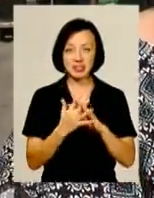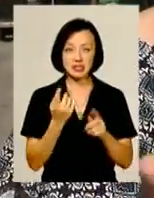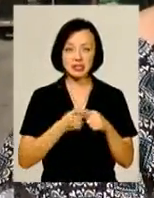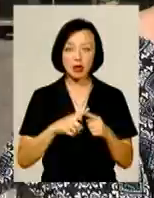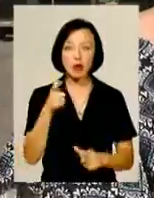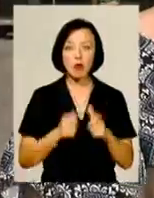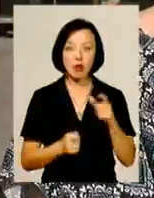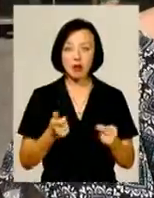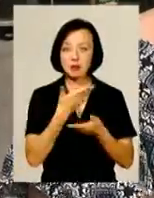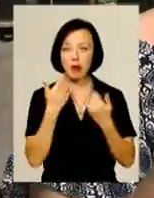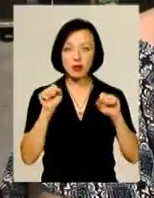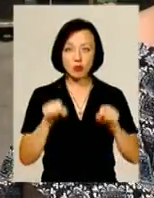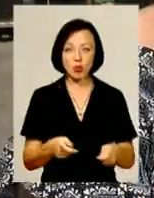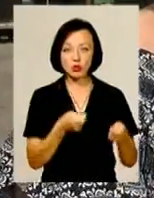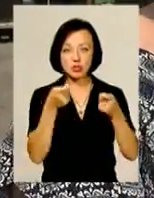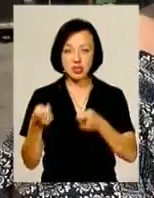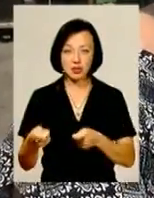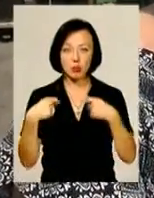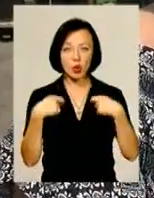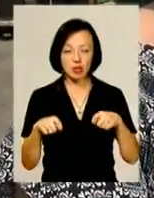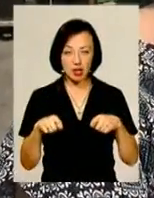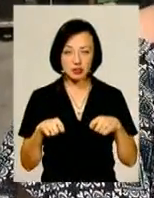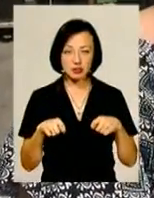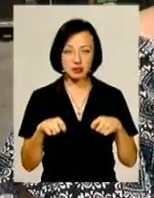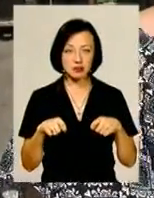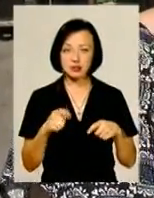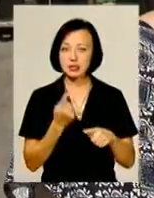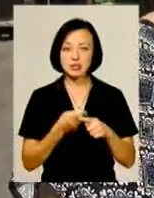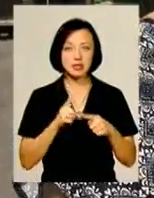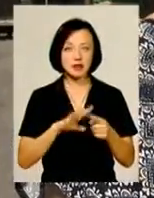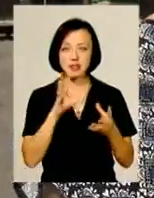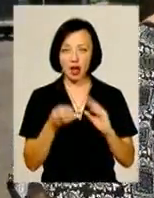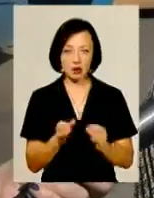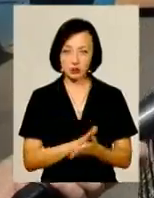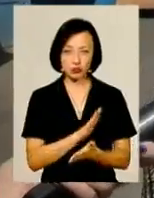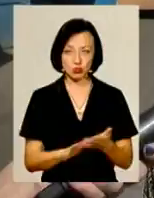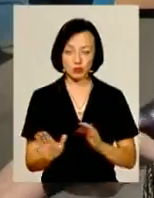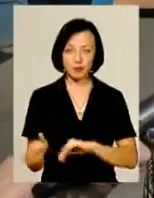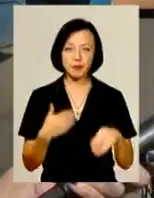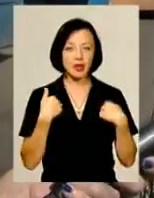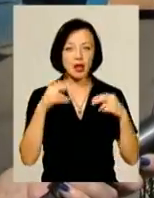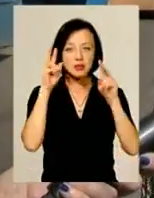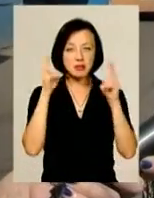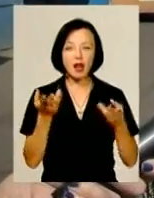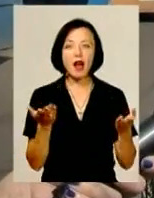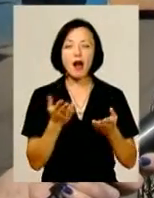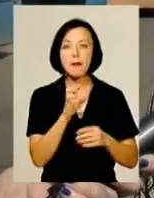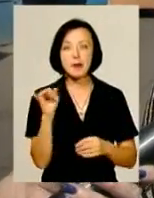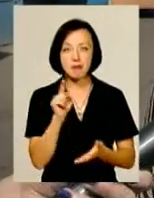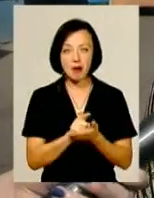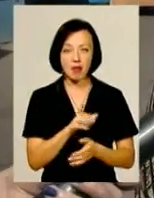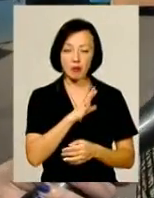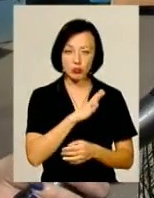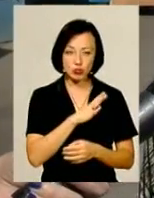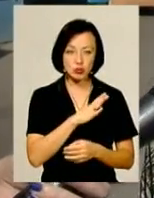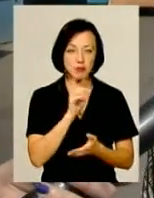молоко, бо вони не мають змоги доставити його продати, то це воно взагалі безкоштовно. Я не знаю, яка ціна мала бути, це